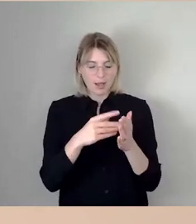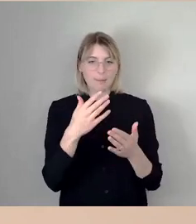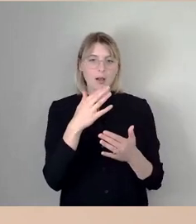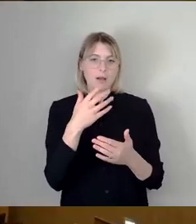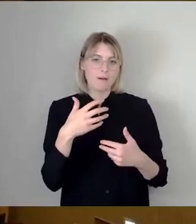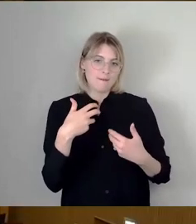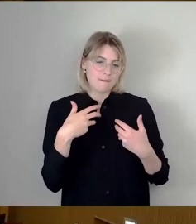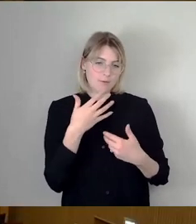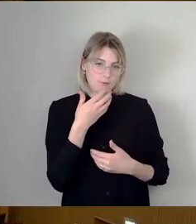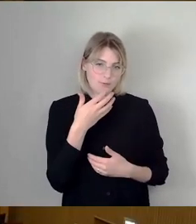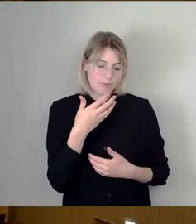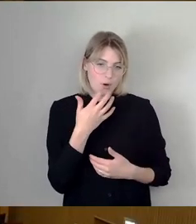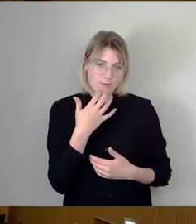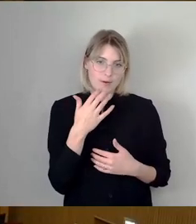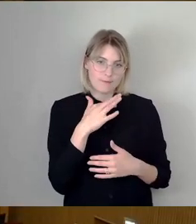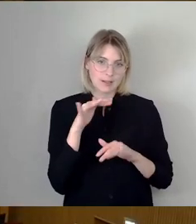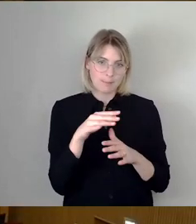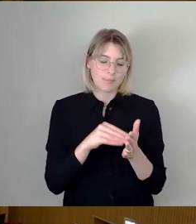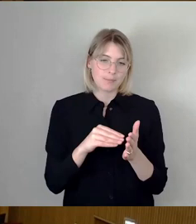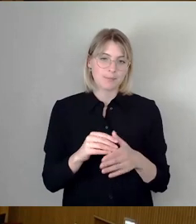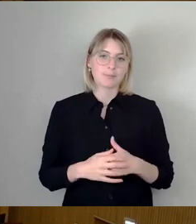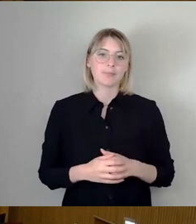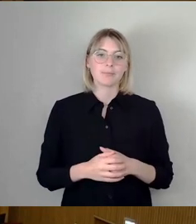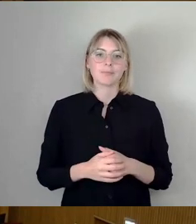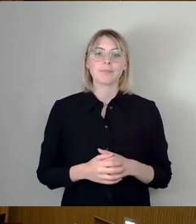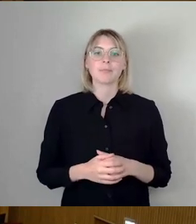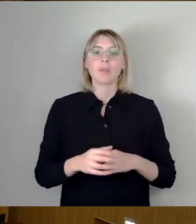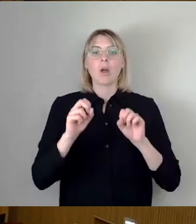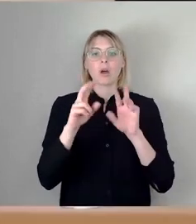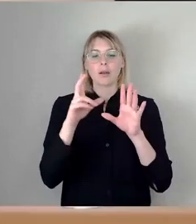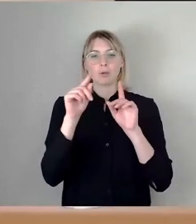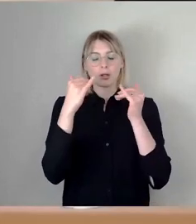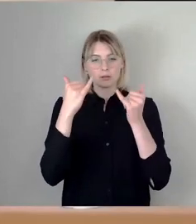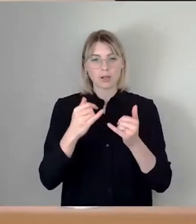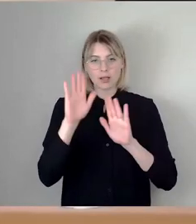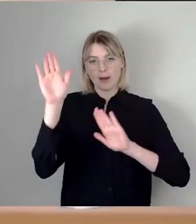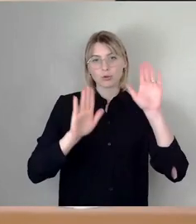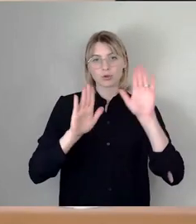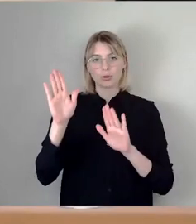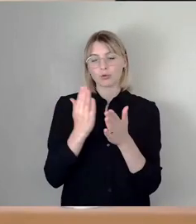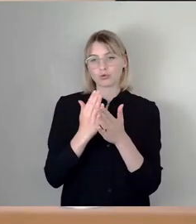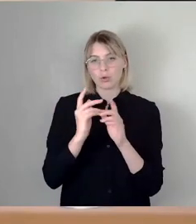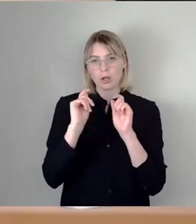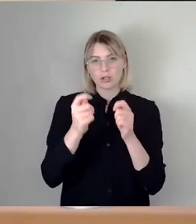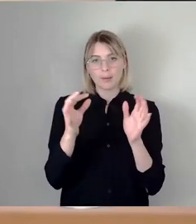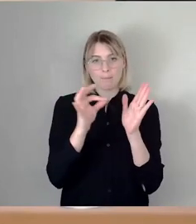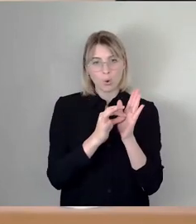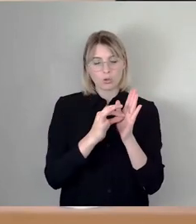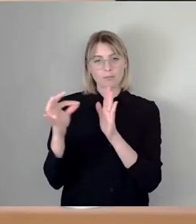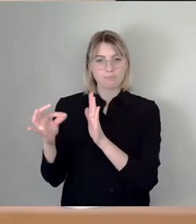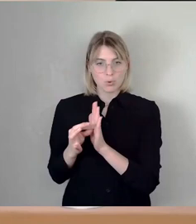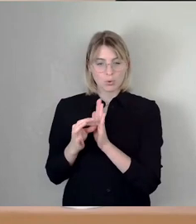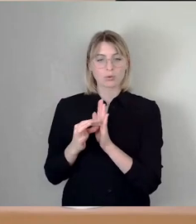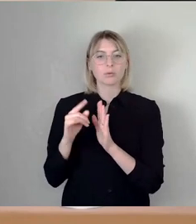Okay, dann würden wir zur Abstimmung kommen und wie beantragt punktweise und vielleicht der Hinweis noch, weil Harjo